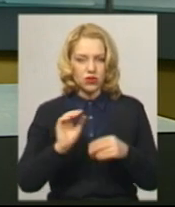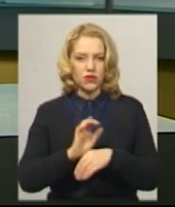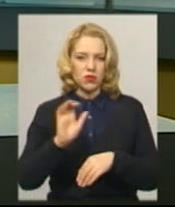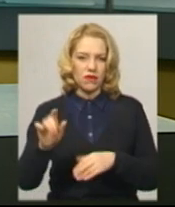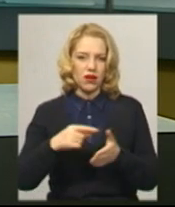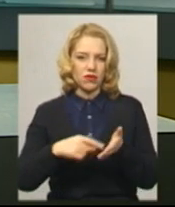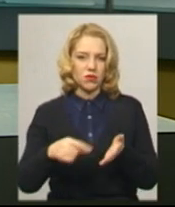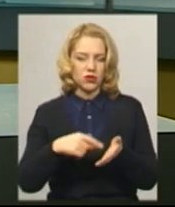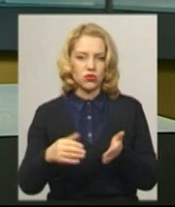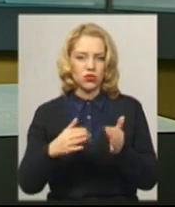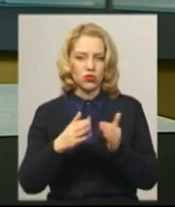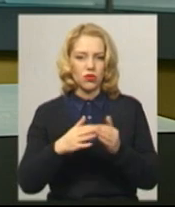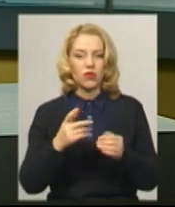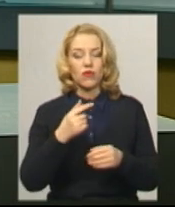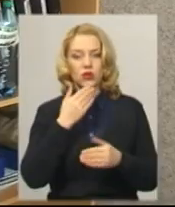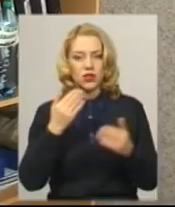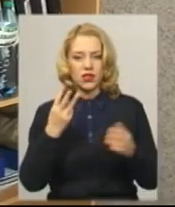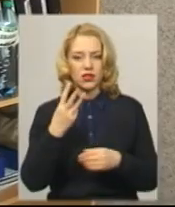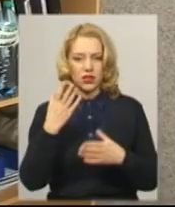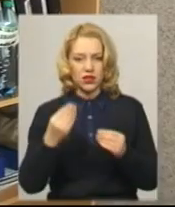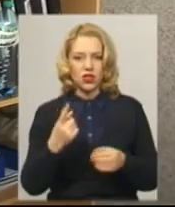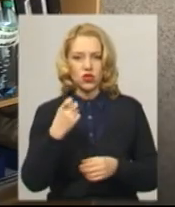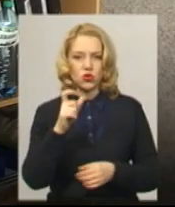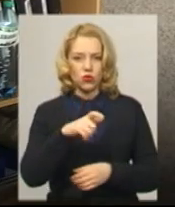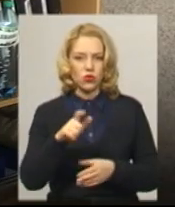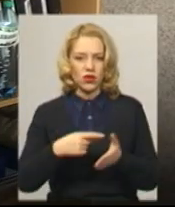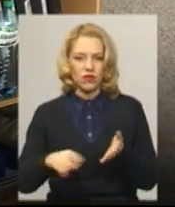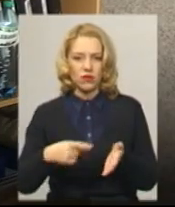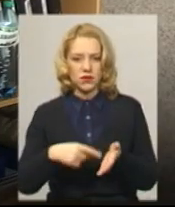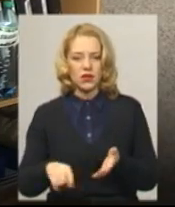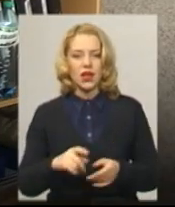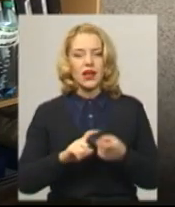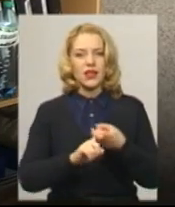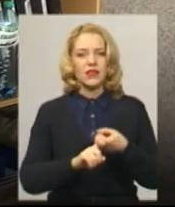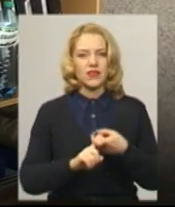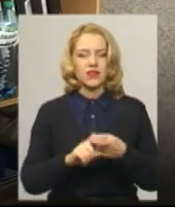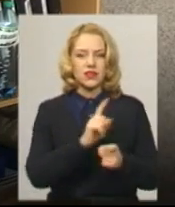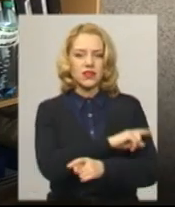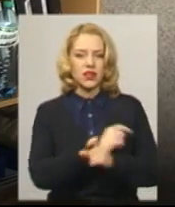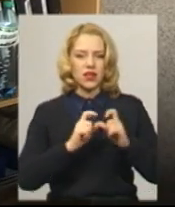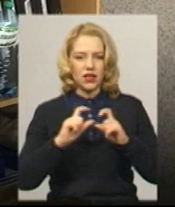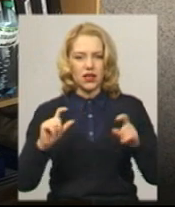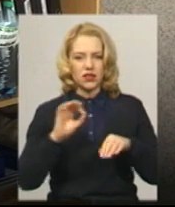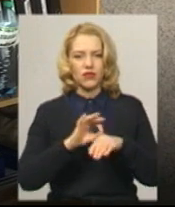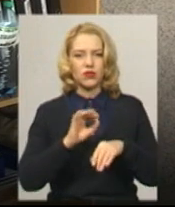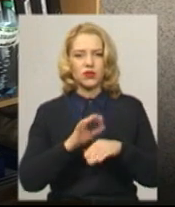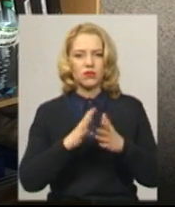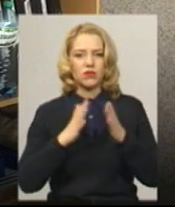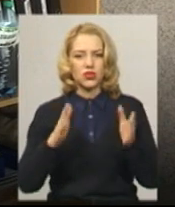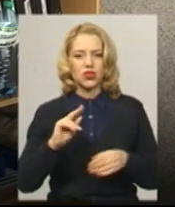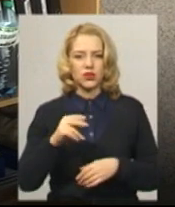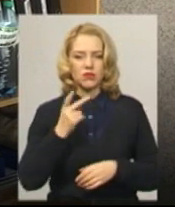виписали 100 пацієнтів. Зараз в інфекційній лікарні хворих більше, ніж зазвичай.